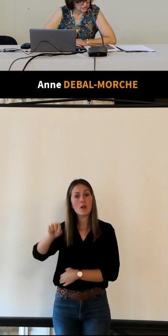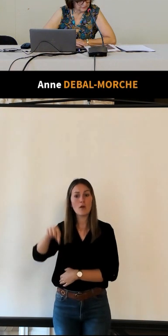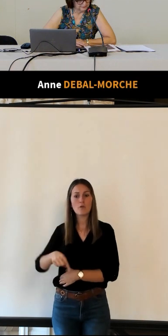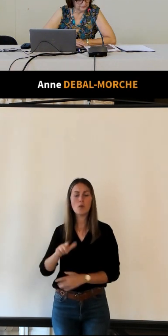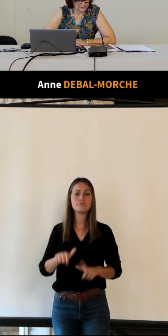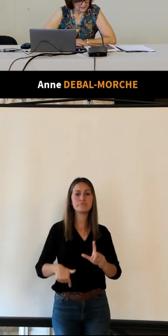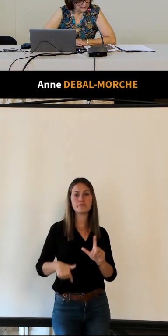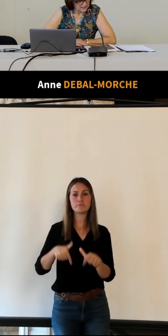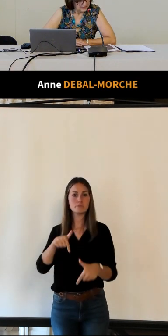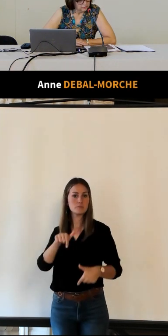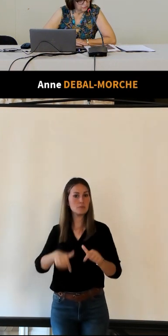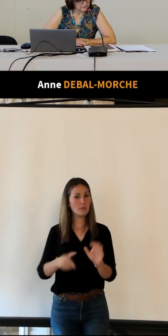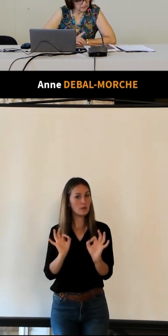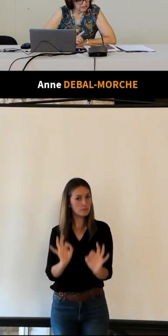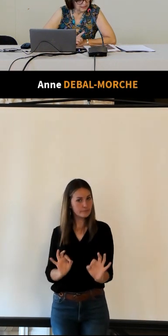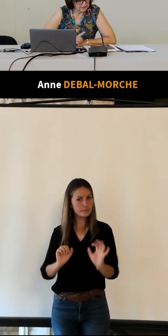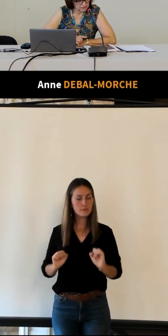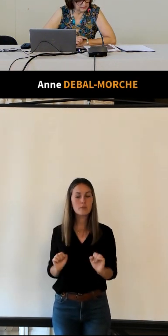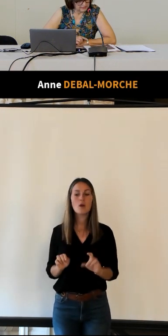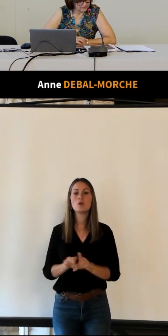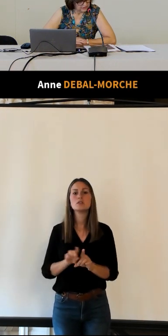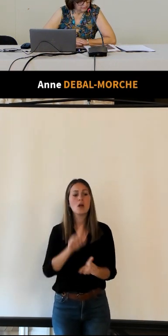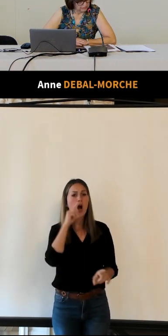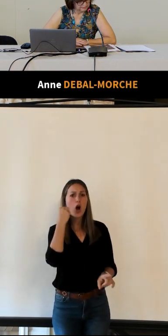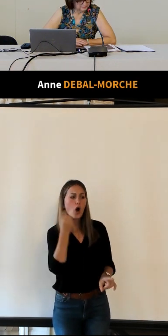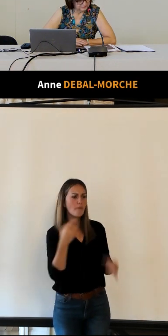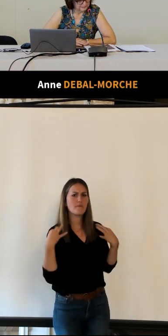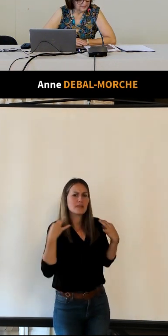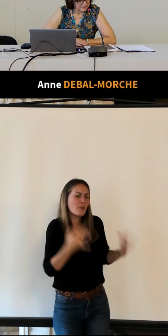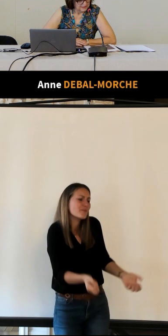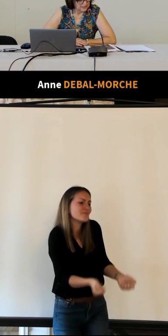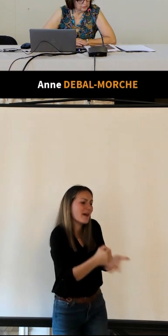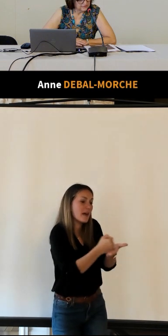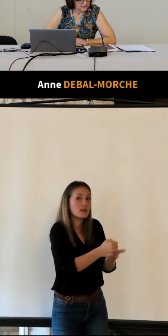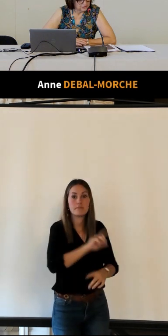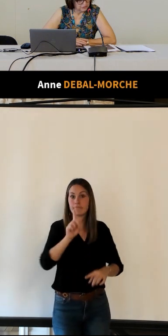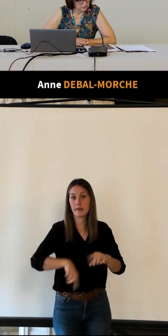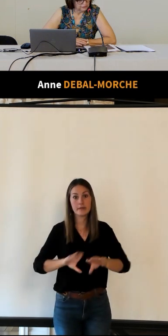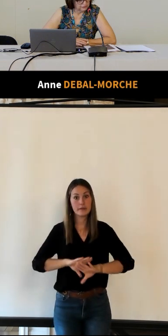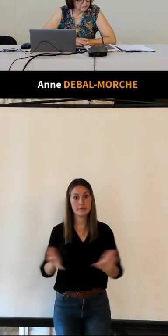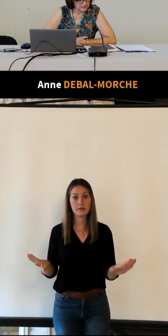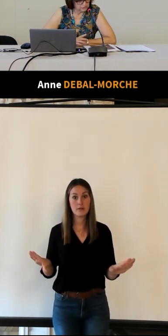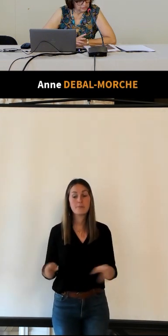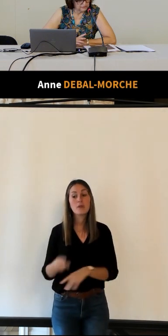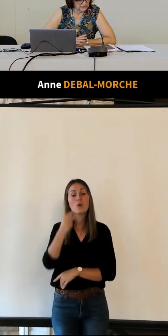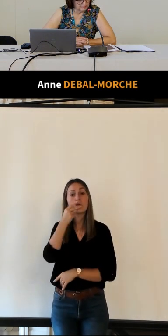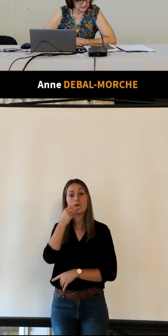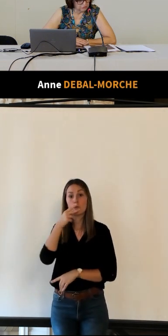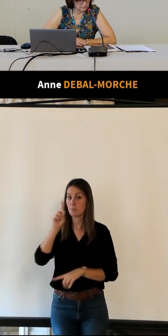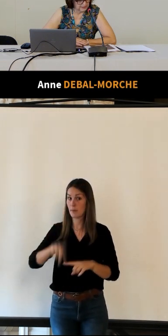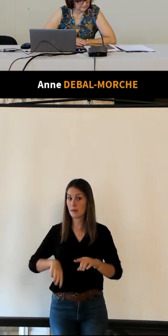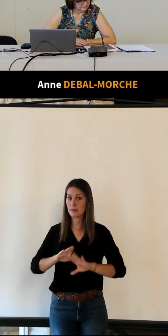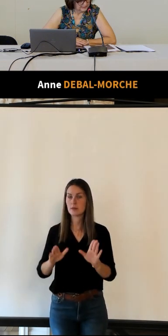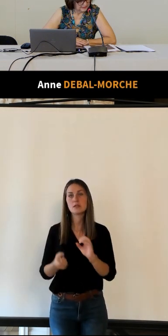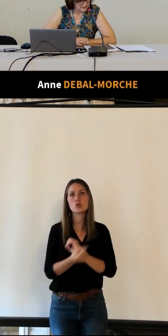démarche elles ne doivent jamais aider un homme à mettre un vêtement elles doivent s'abstenir de fumer sauf après